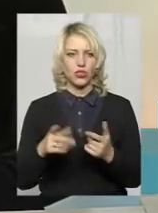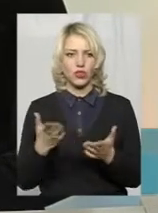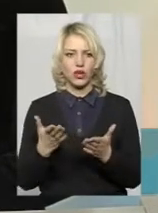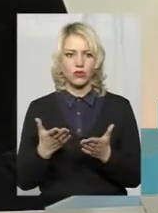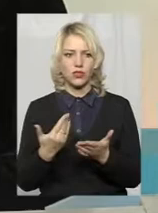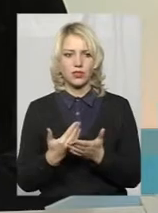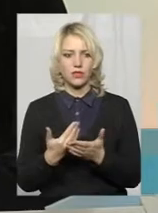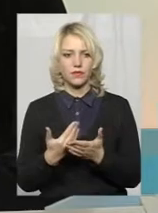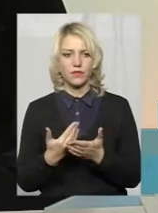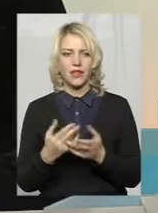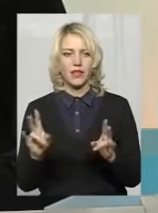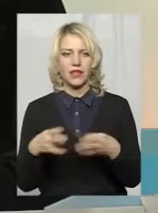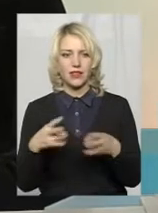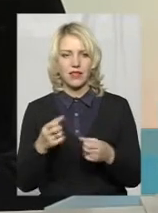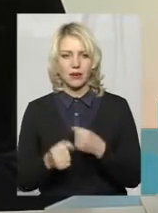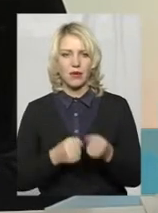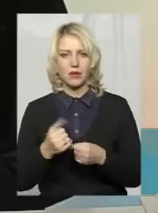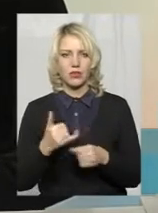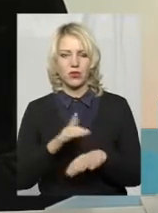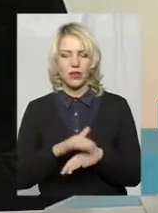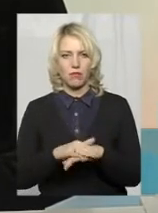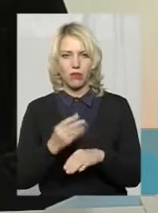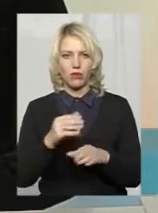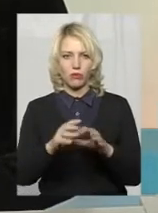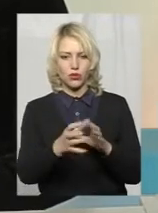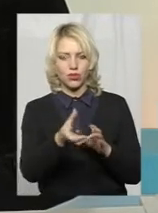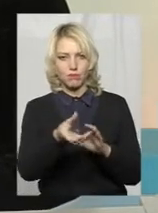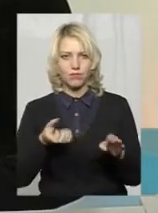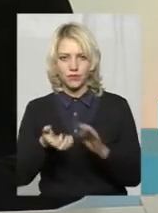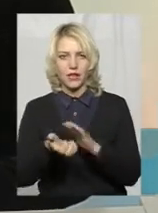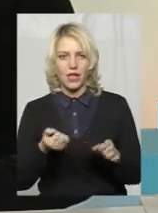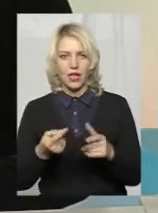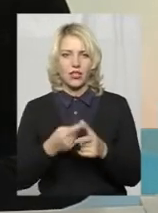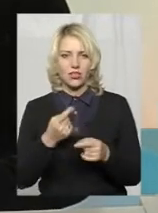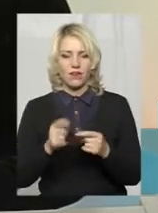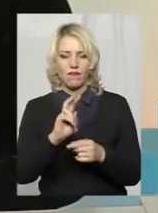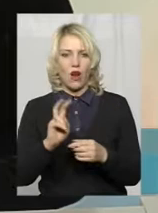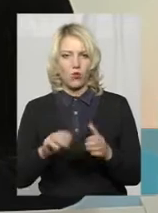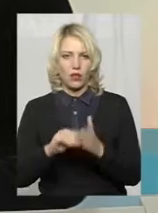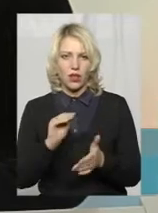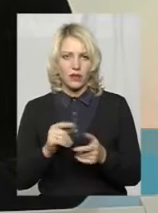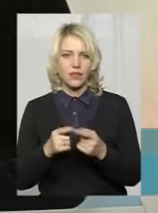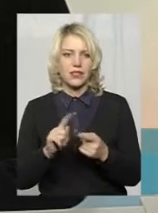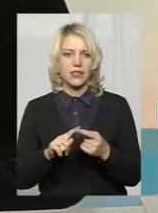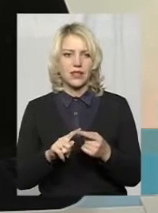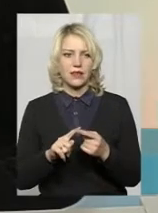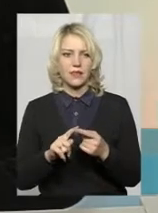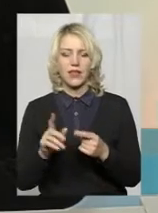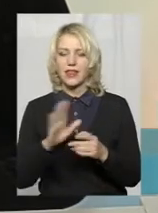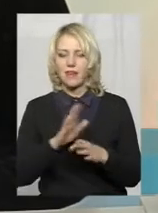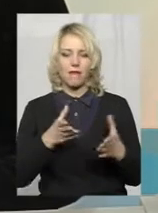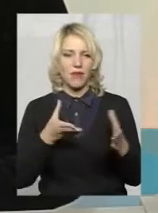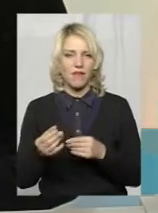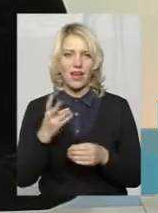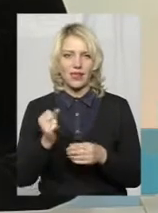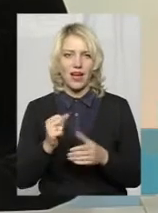доброводової сім'ї. Не треба бігти сьогодні в банки, знімати депозити, чи міняти валюту. Насправді на економіку цей процес не впливає абсолютно. Тому що